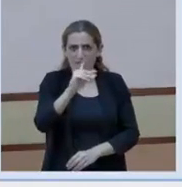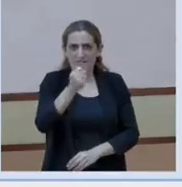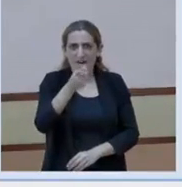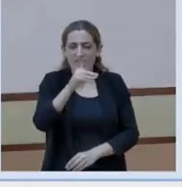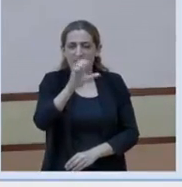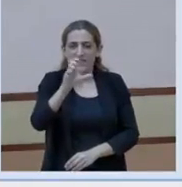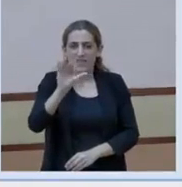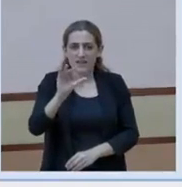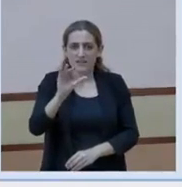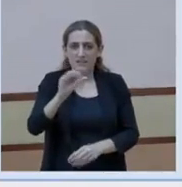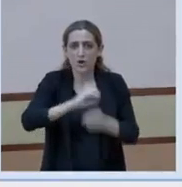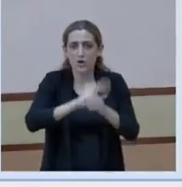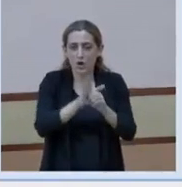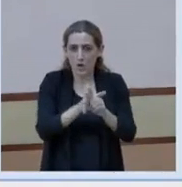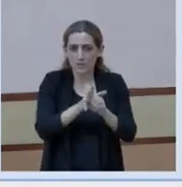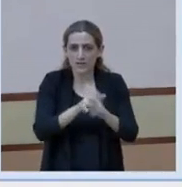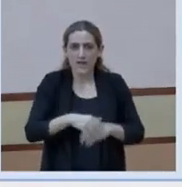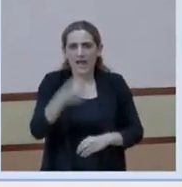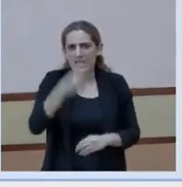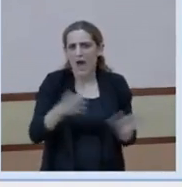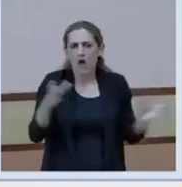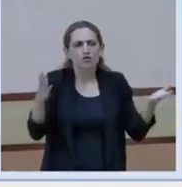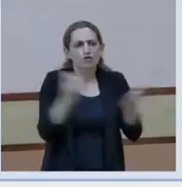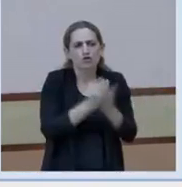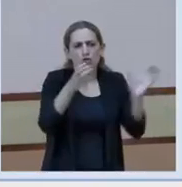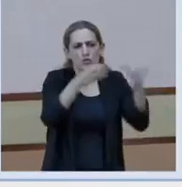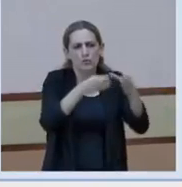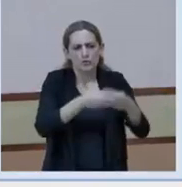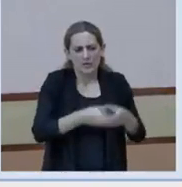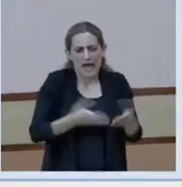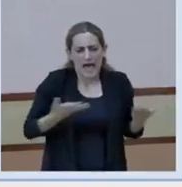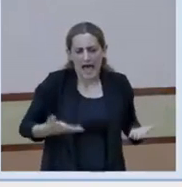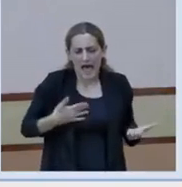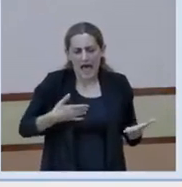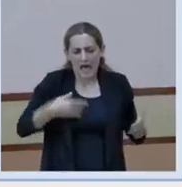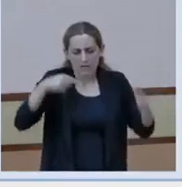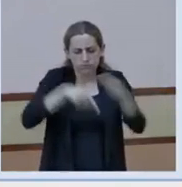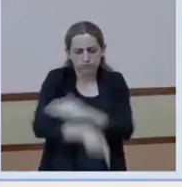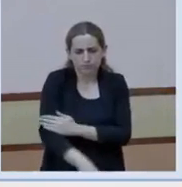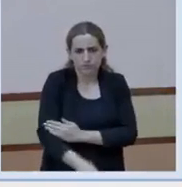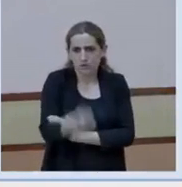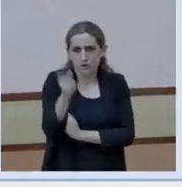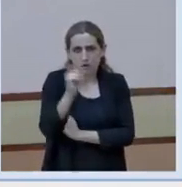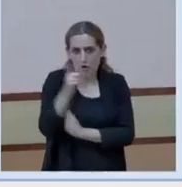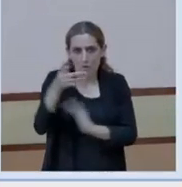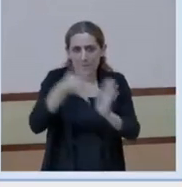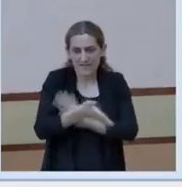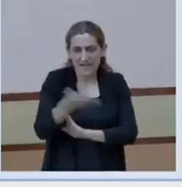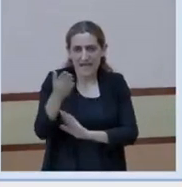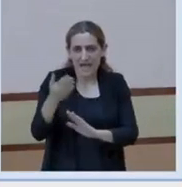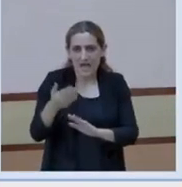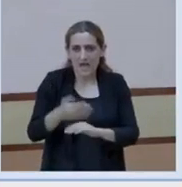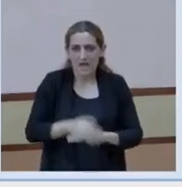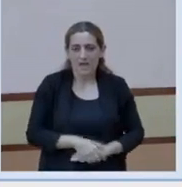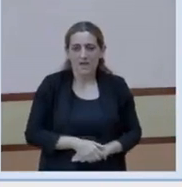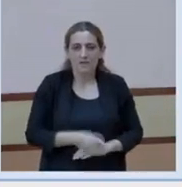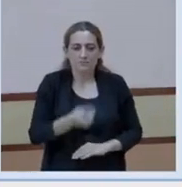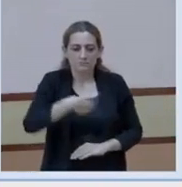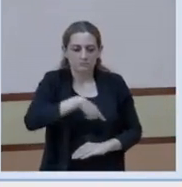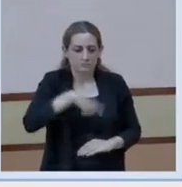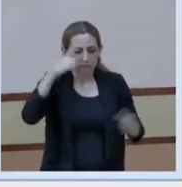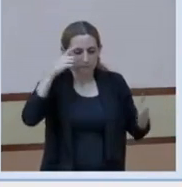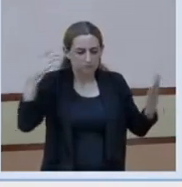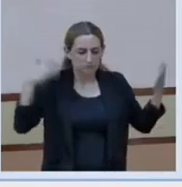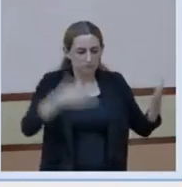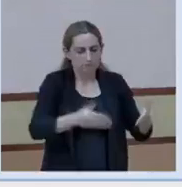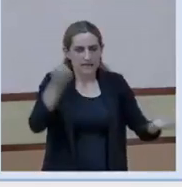grups que tenim oberts i no entrarem en elles perquè ens hem focalitzat en les que centren l